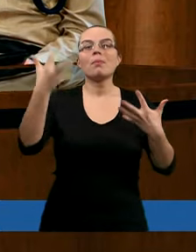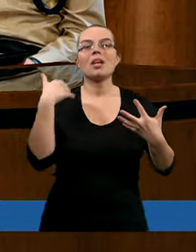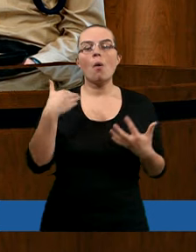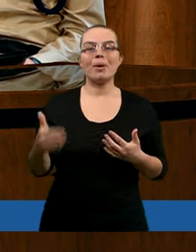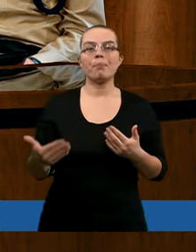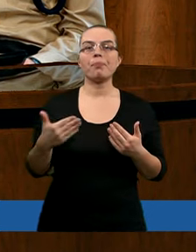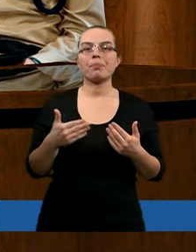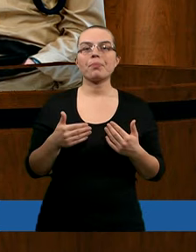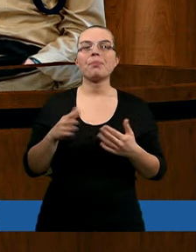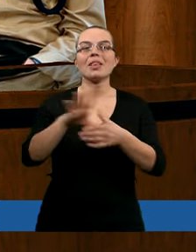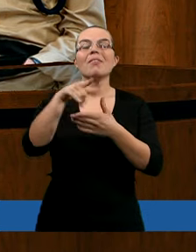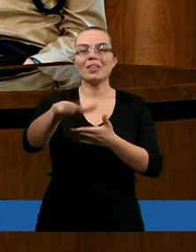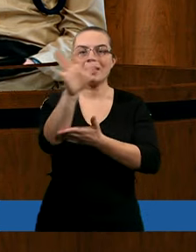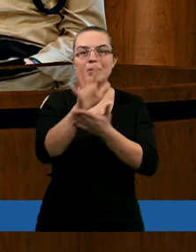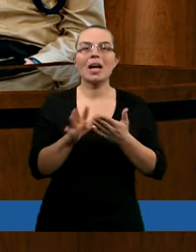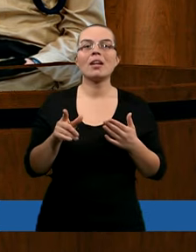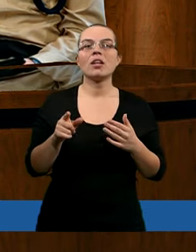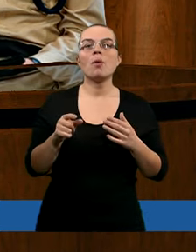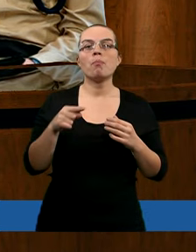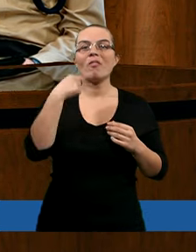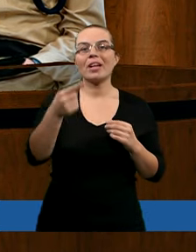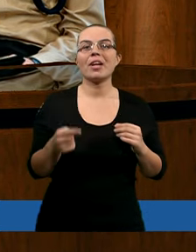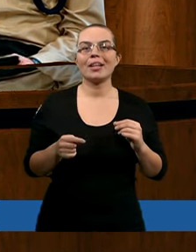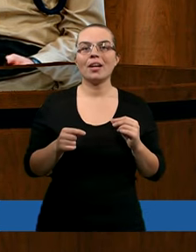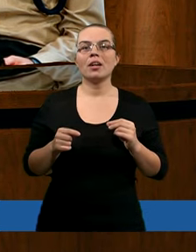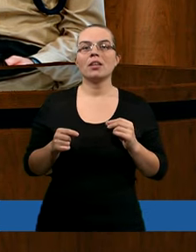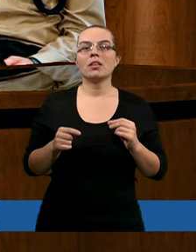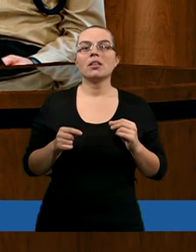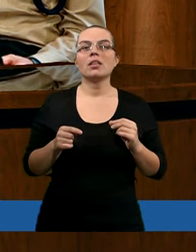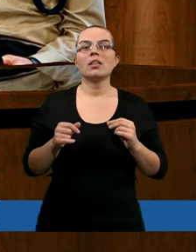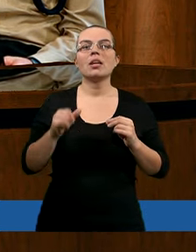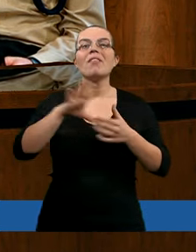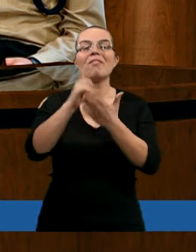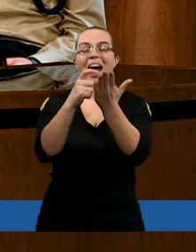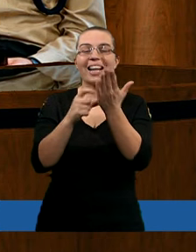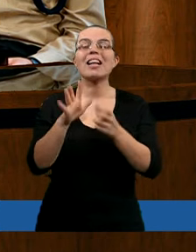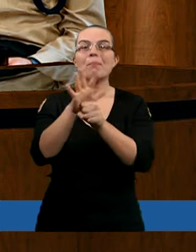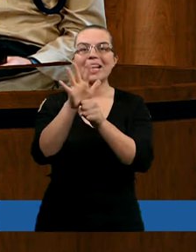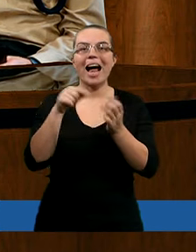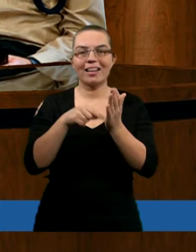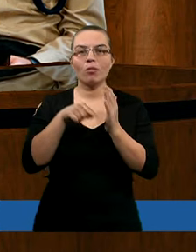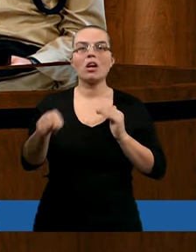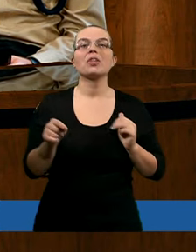byłoby skupić się na tym pierwszym fragmencie. 14-15 werset.